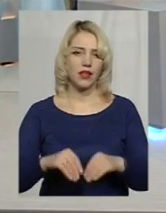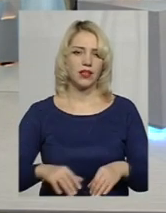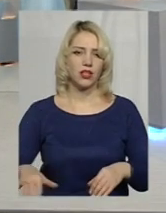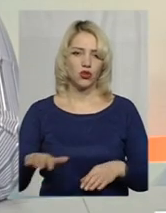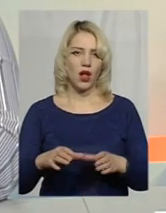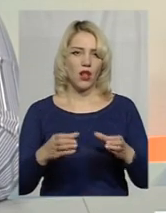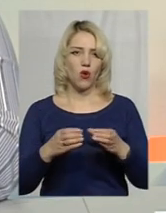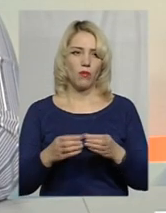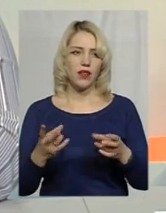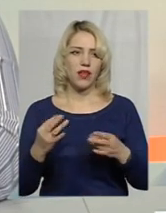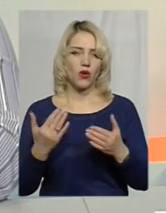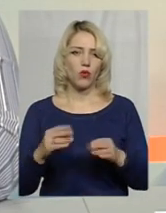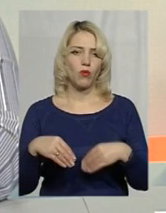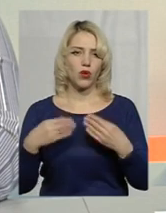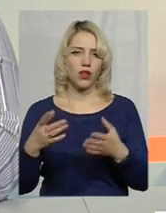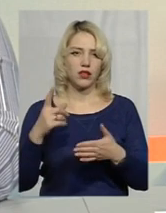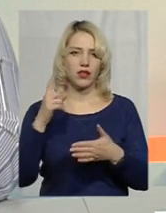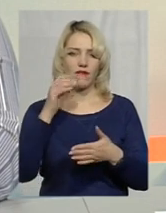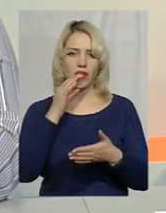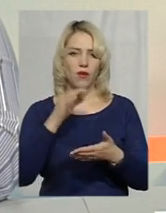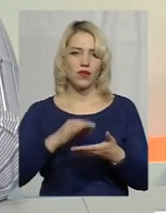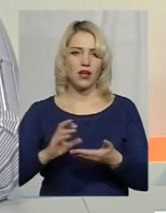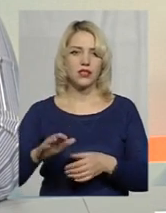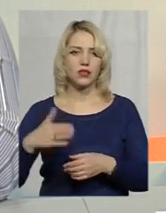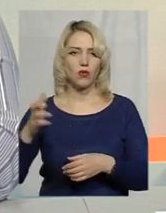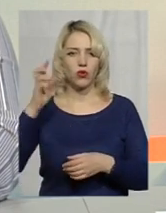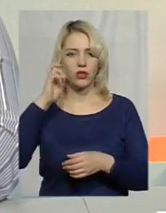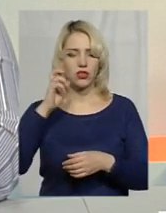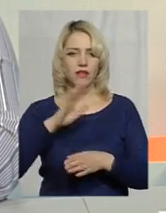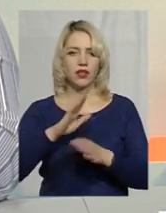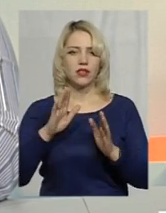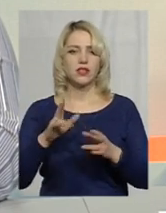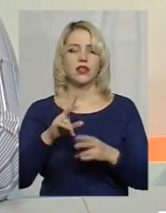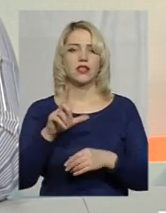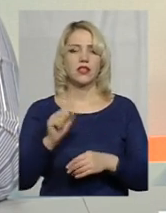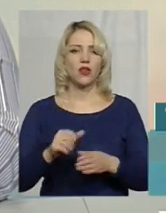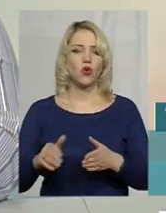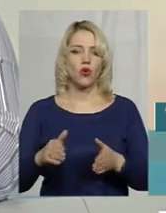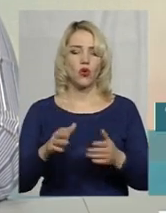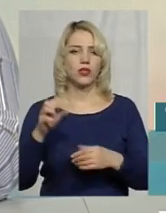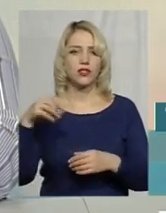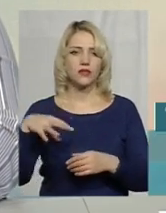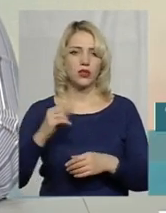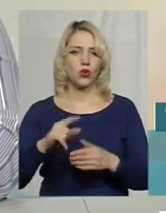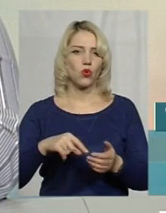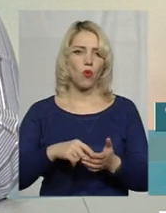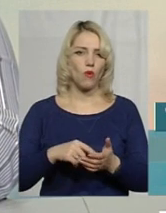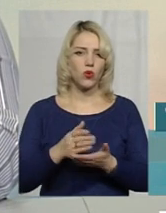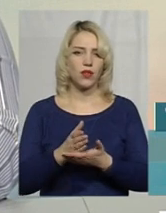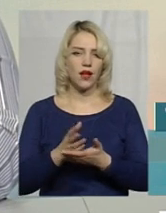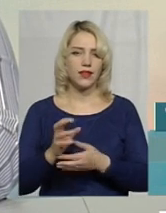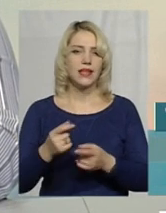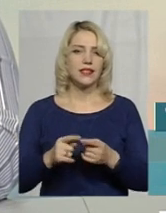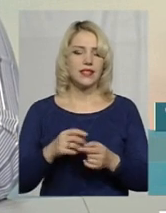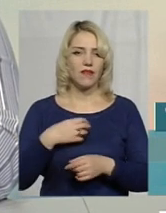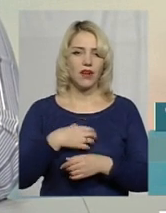громада, на яку покладена відповідальність з боку держави. Не тільки за дороги, світло, за комуналку. Звичайно, це дуже важливо.